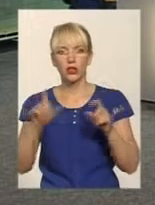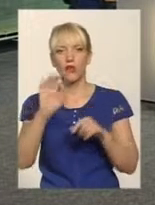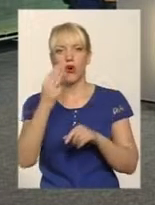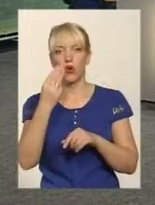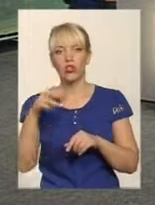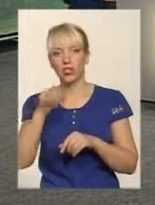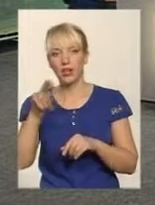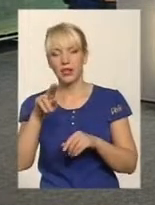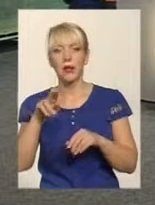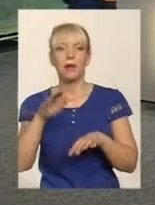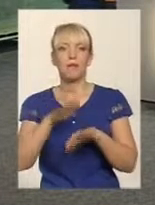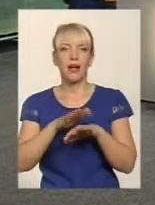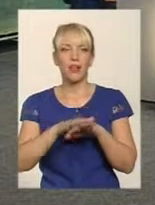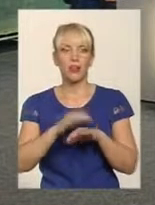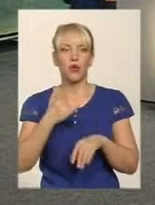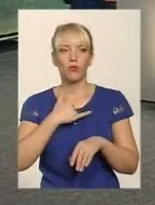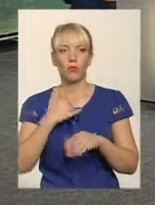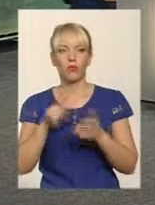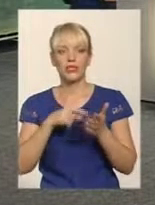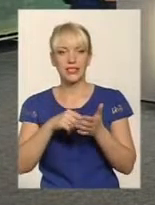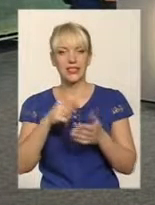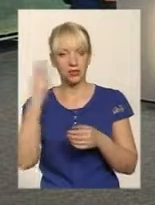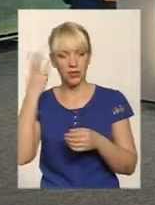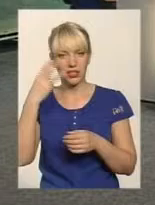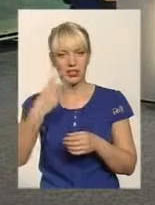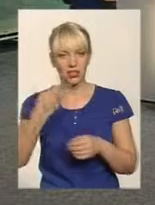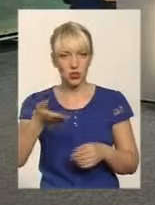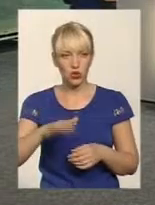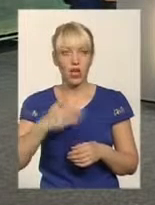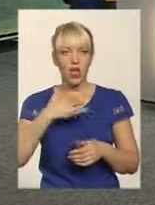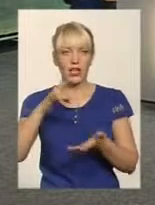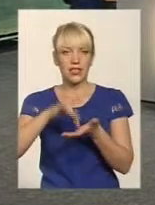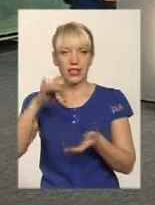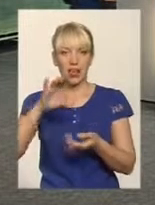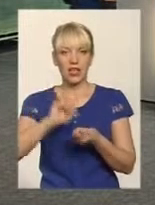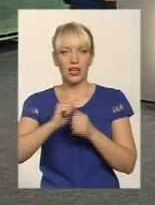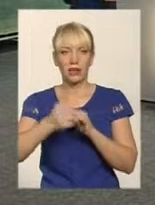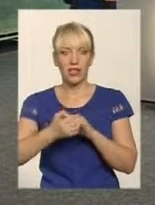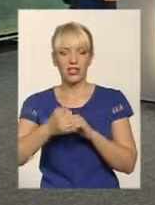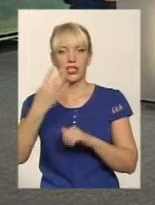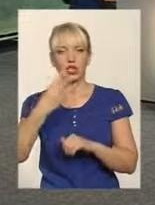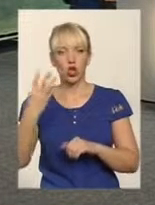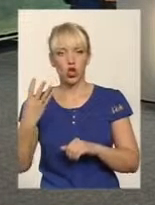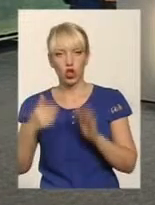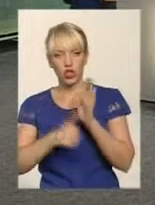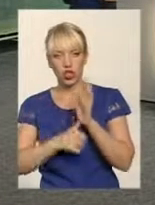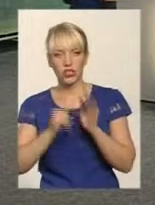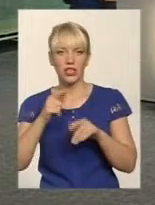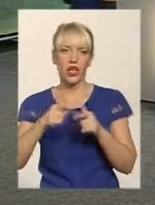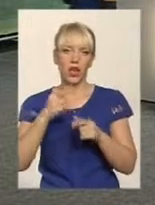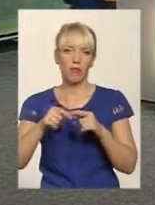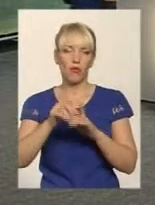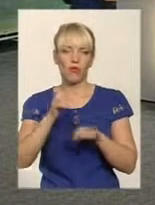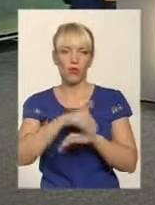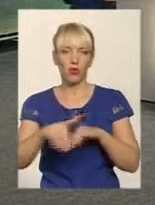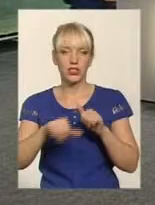яких є в місті 30, установ по місту Хмельницькому. Центральний наш офіс знаходиться на Кам'янецькій, 46, або на вулиці Шевченка, 11.